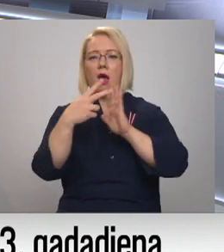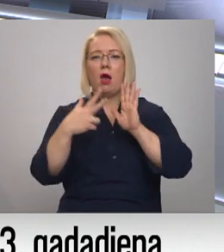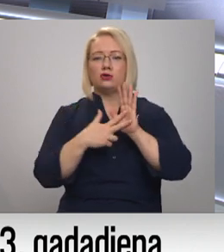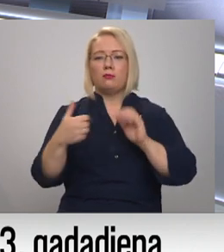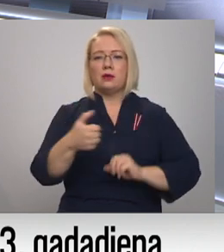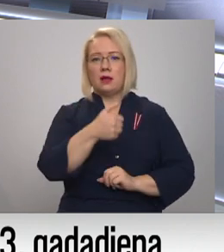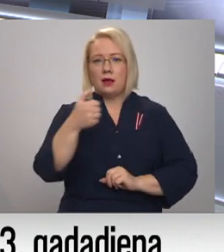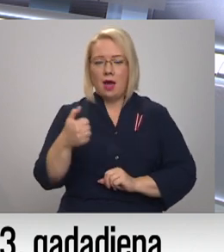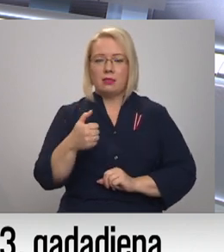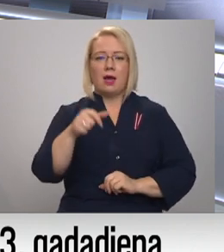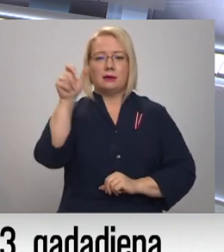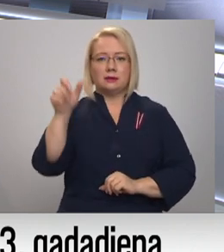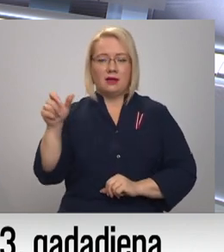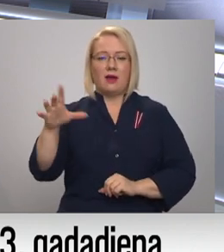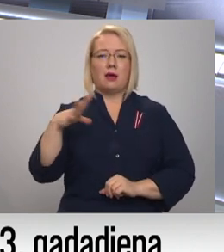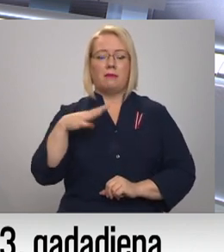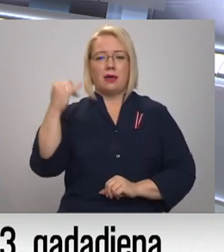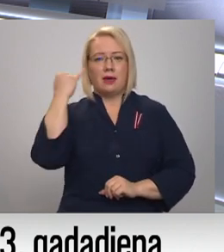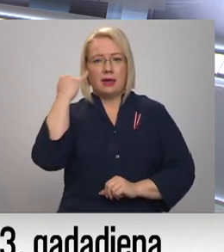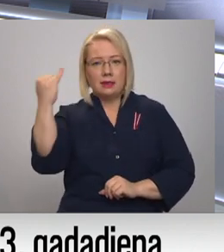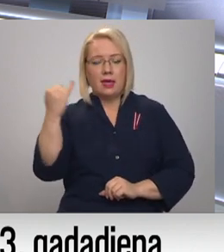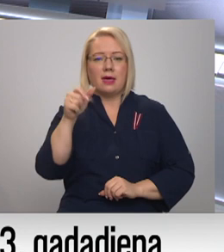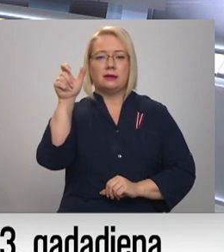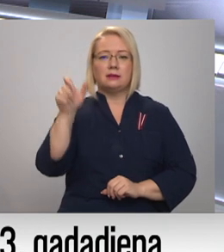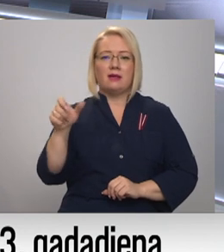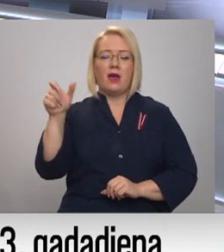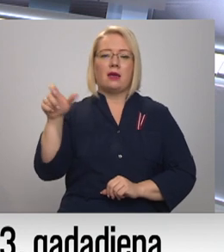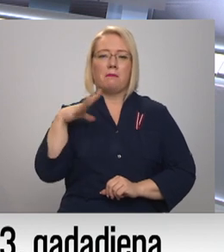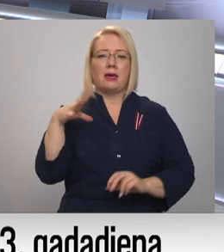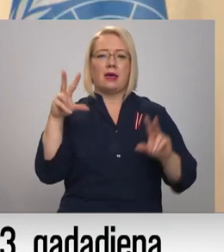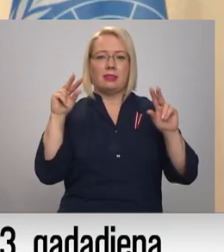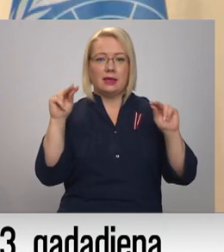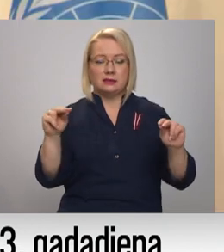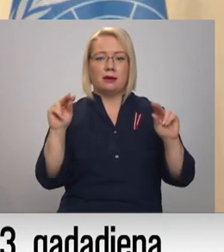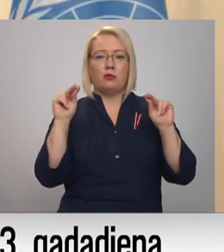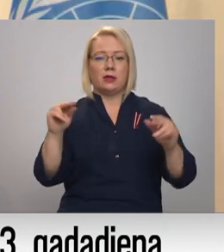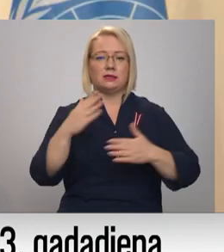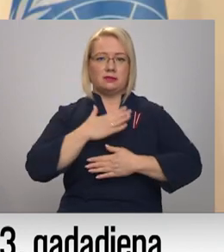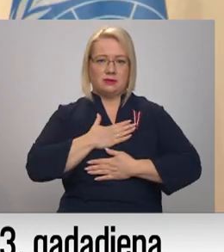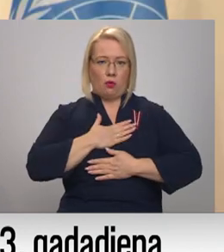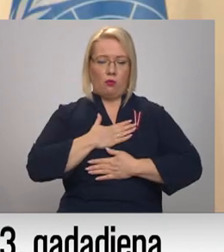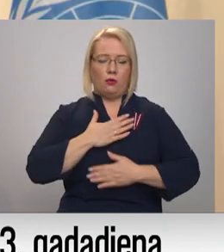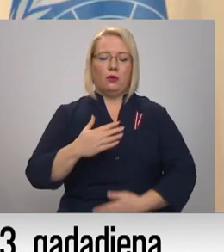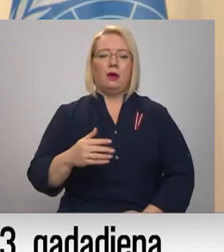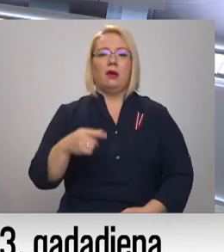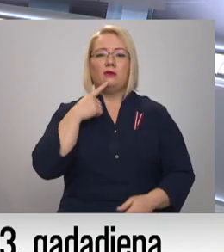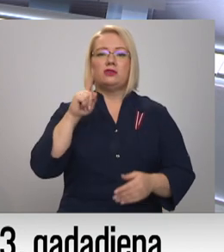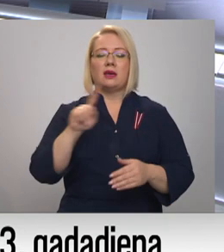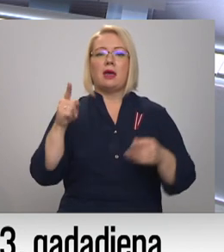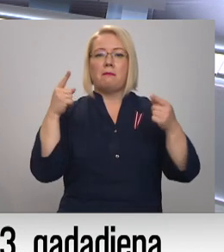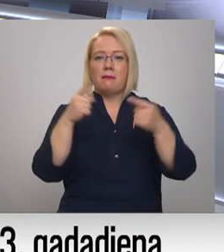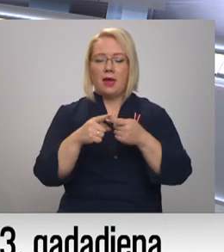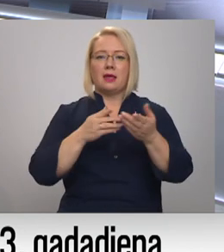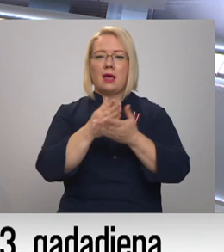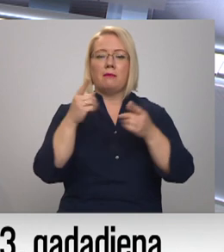gadā cilvēkiem bija ideja, cilvēkiem bija ticība un ticēsim sev. Mērķis ir jāiet uz mērķi. Tiešām,